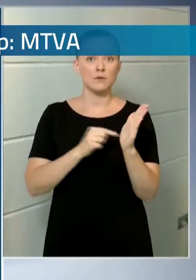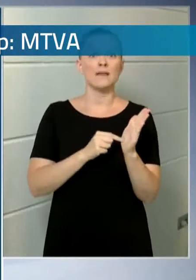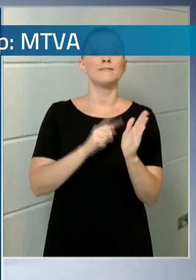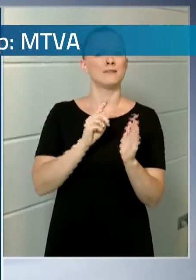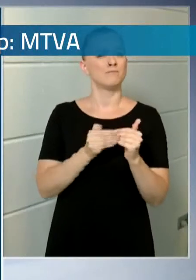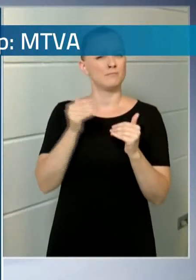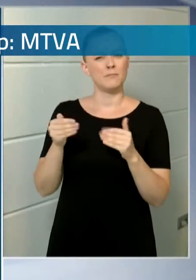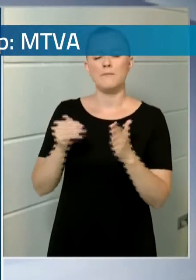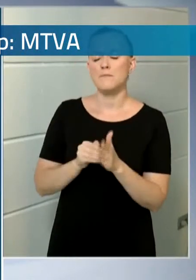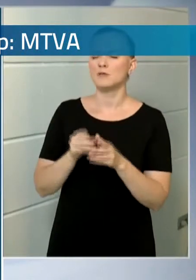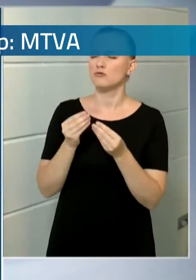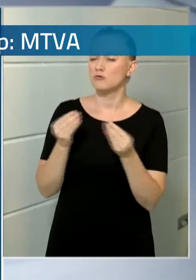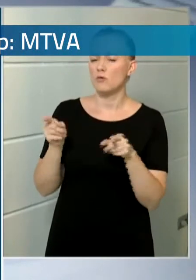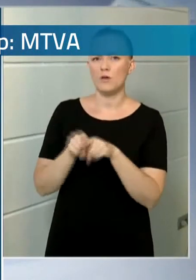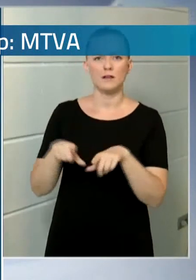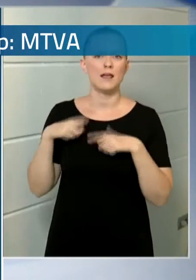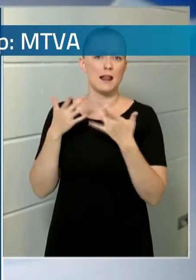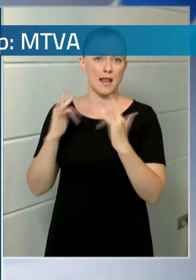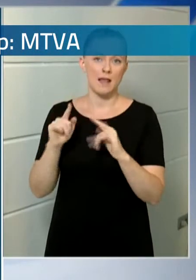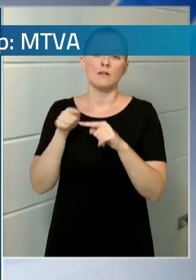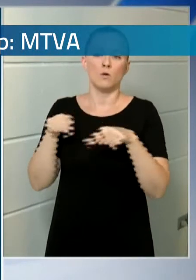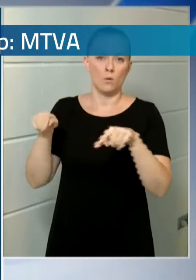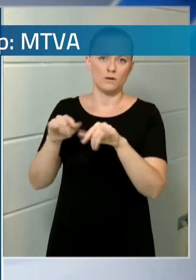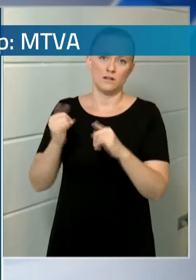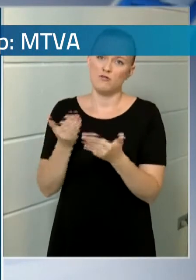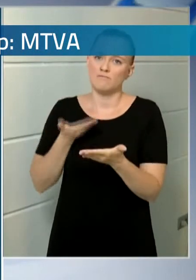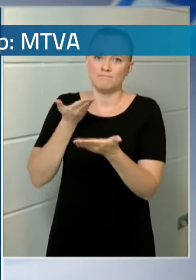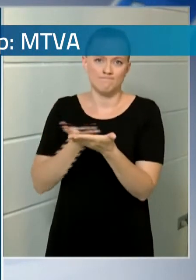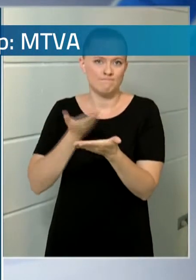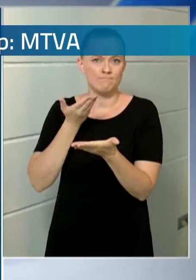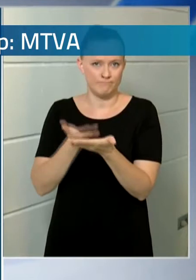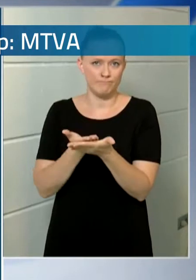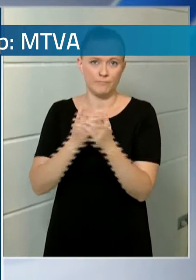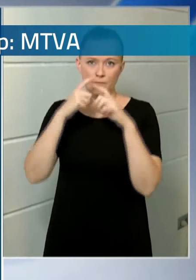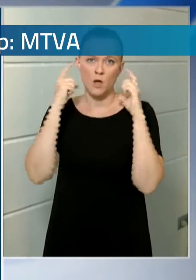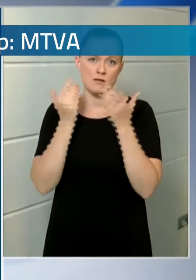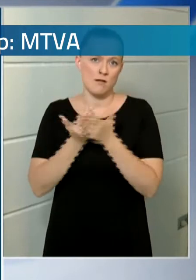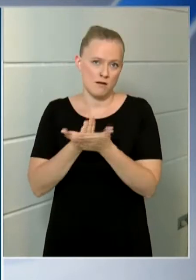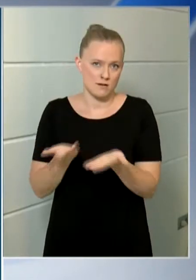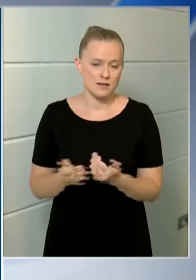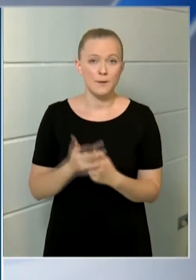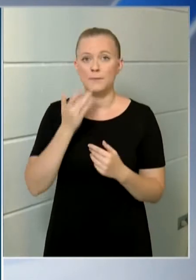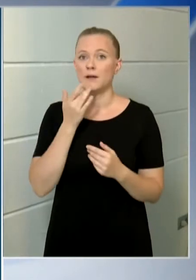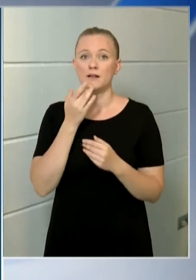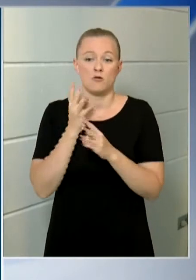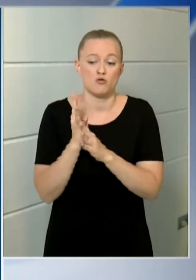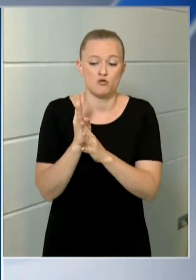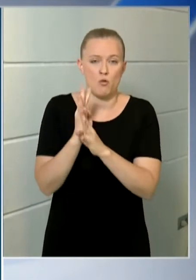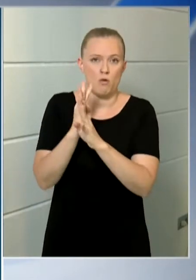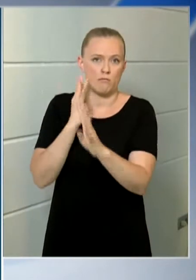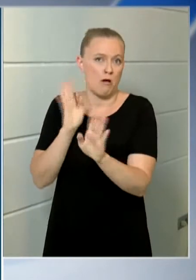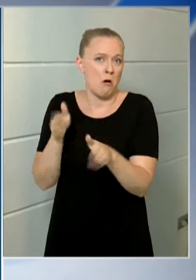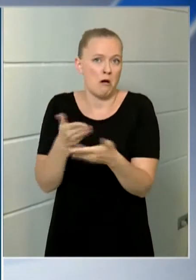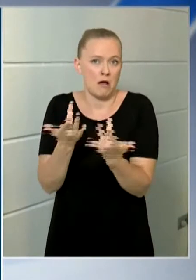Van számos olyan élethelyzetünk, ahol javasolt a maszkhasználata. Ilyen lehet például a sorbanállás,